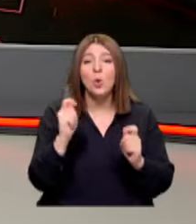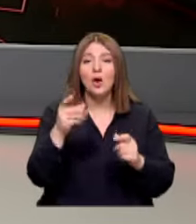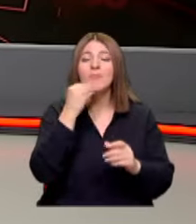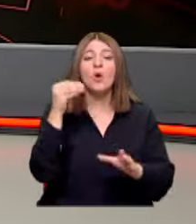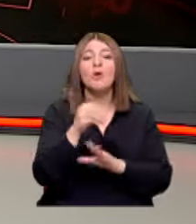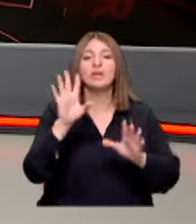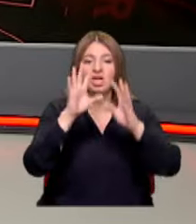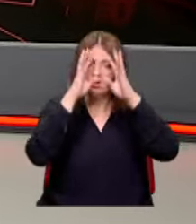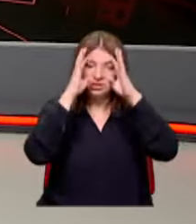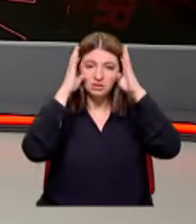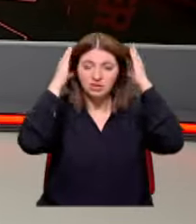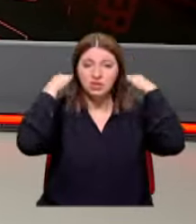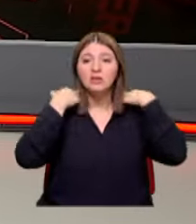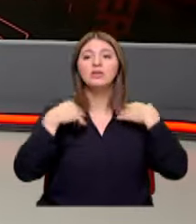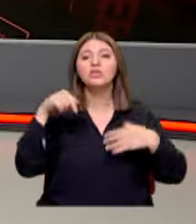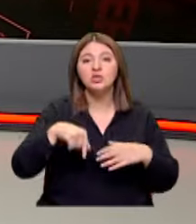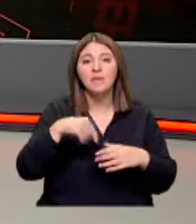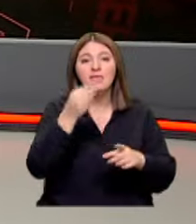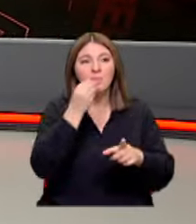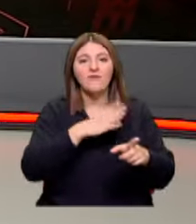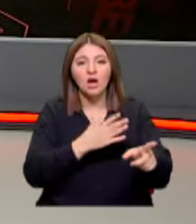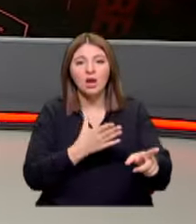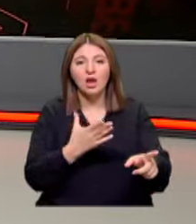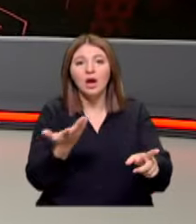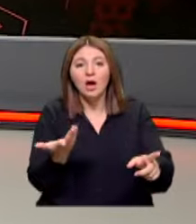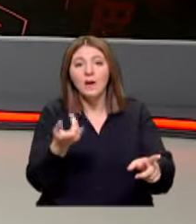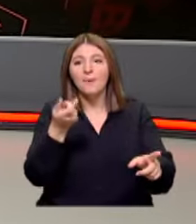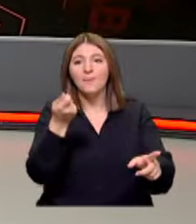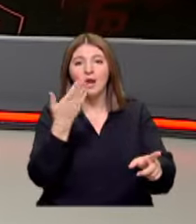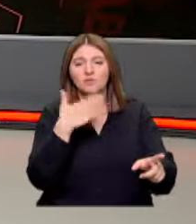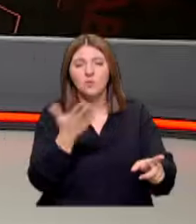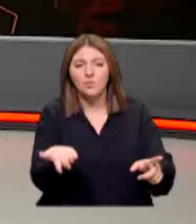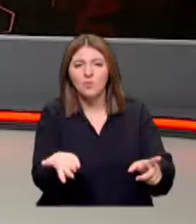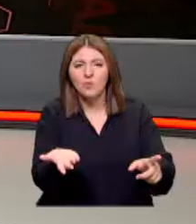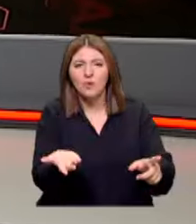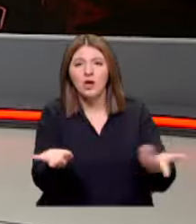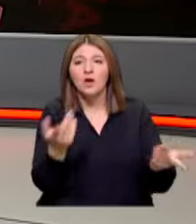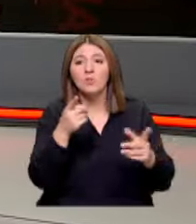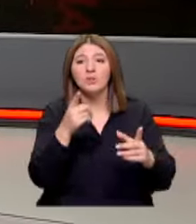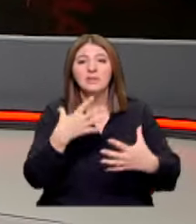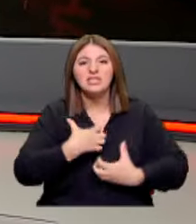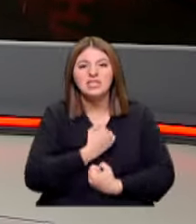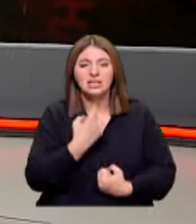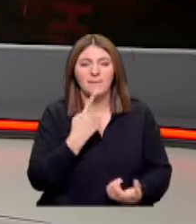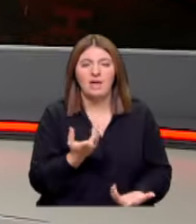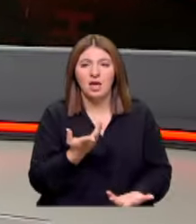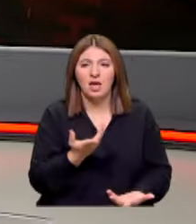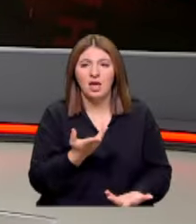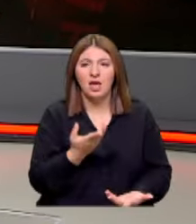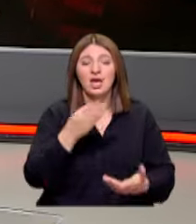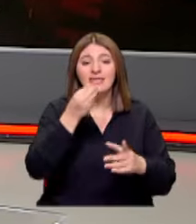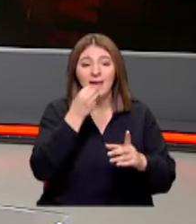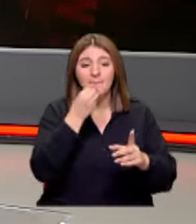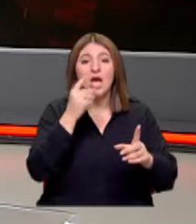koymazlardı Şimdi ne noktaya geldik? Gıda var ama ulaşamıyorsun İşte bu da bir kıtlıktır Bu da